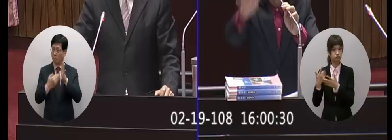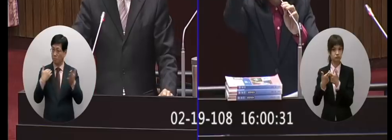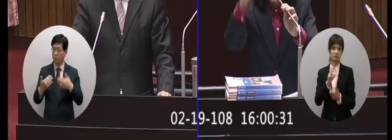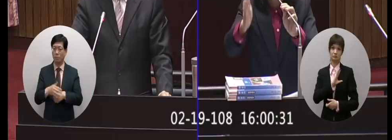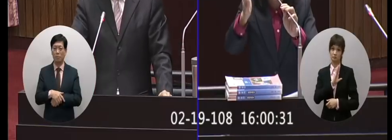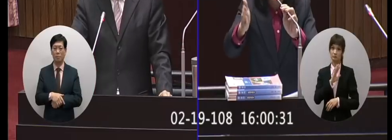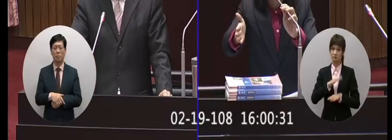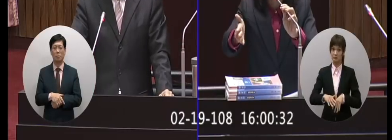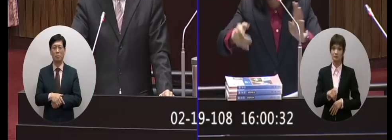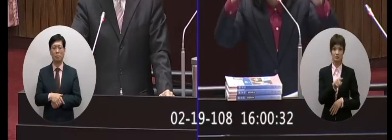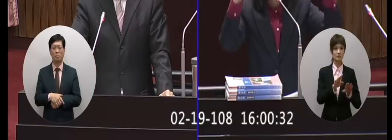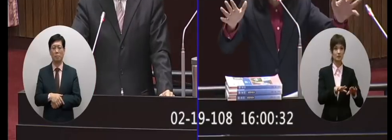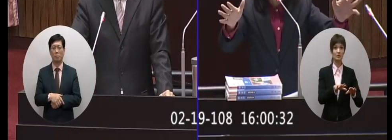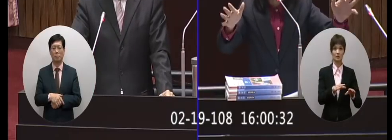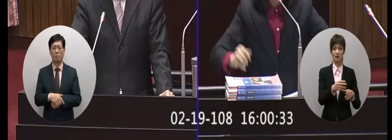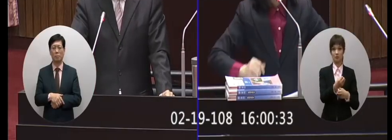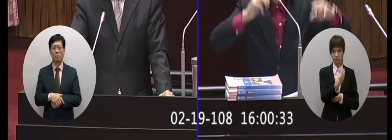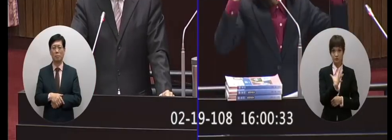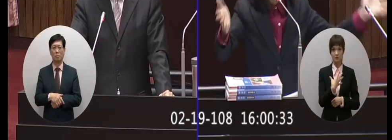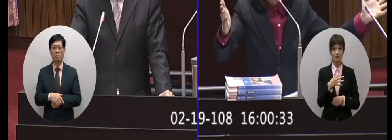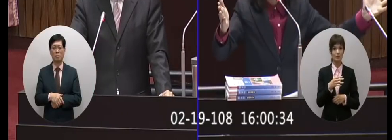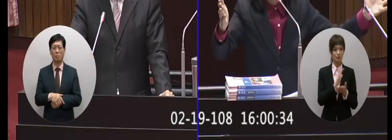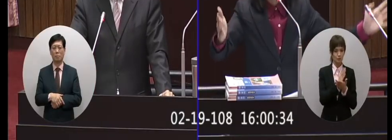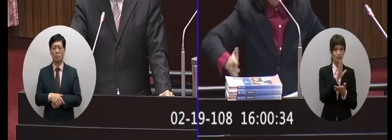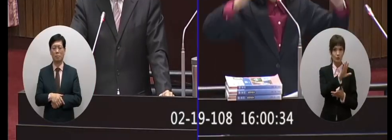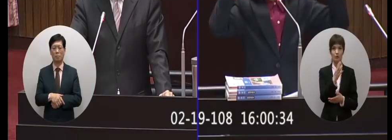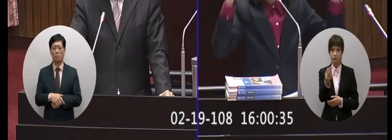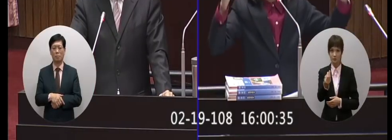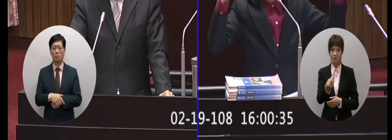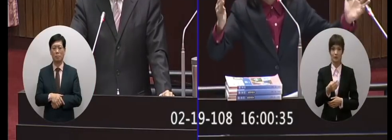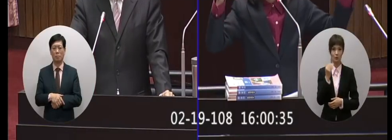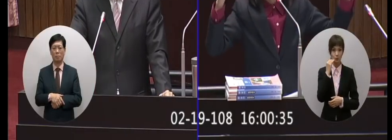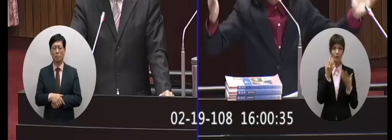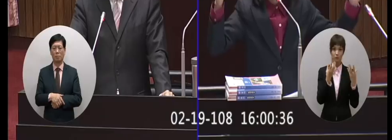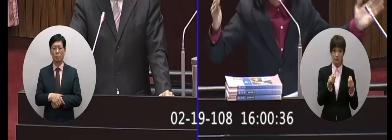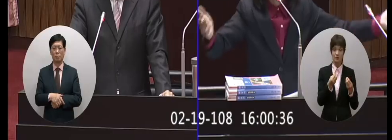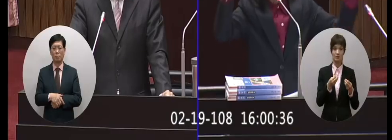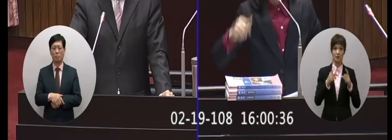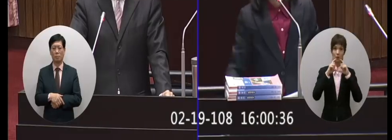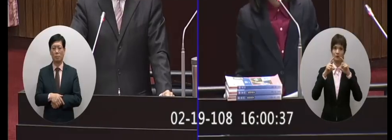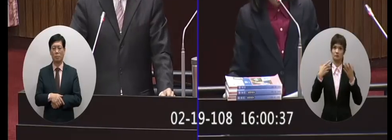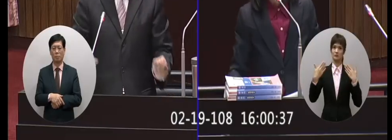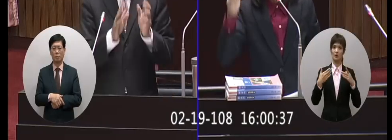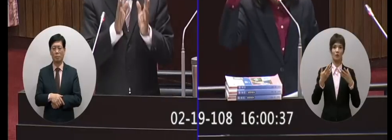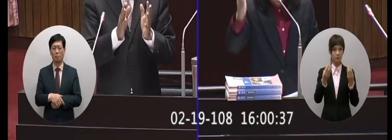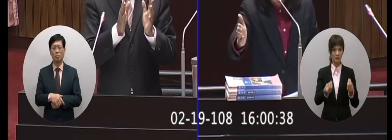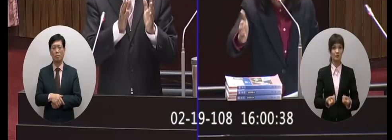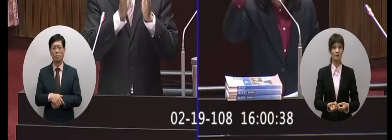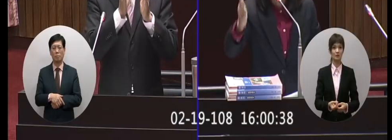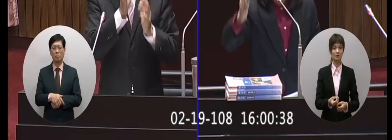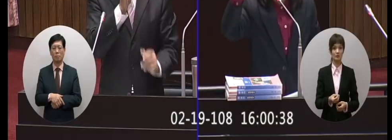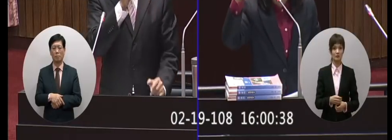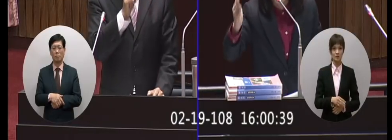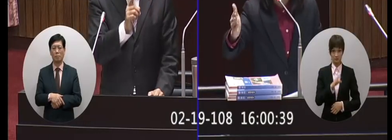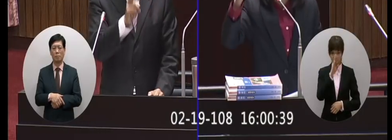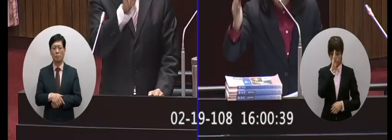要告訴我有沒有教書如果沒有你要很明確的告訴大家沒有教科書請老師